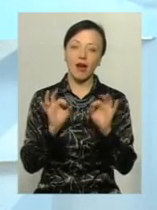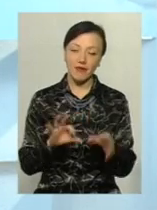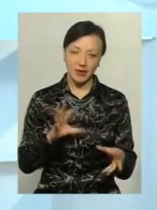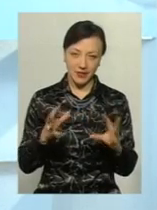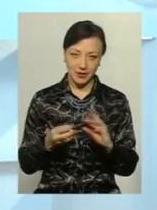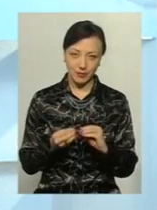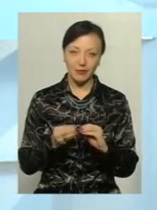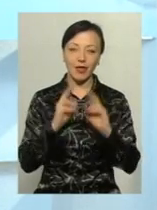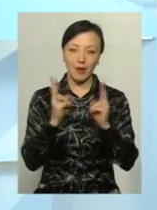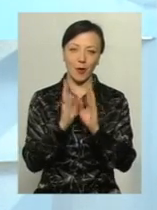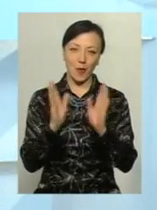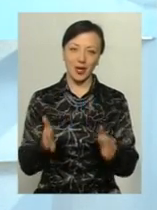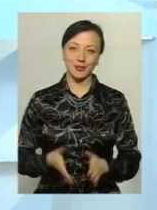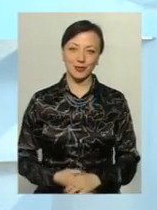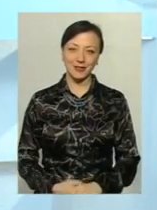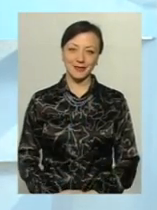правильні висновки. Побачимось.